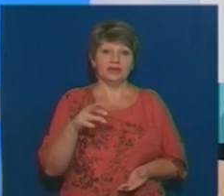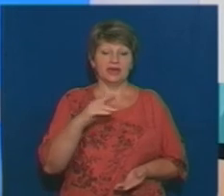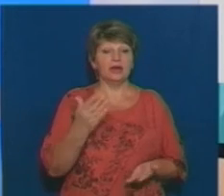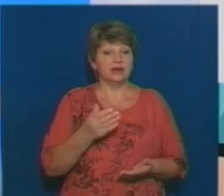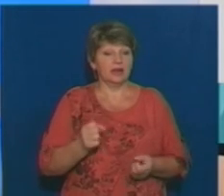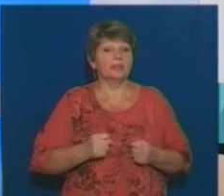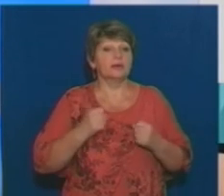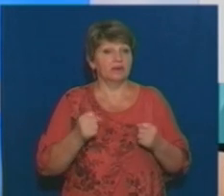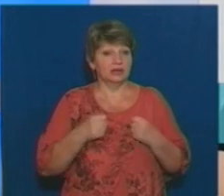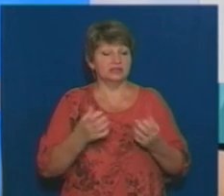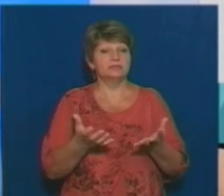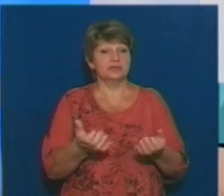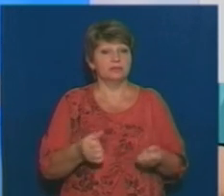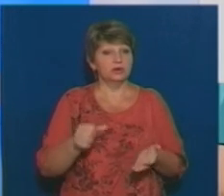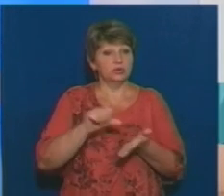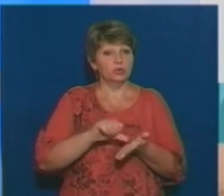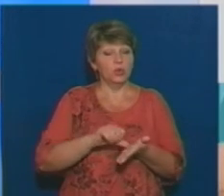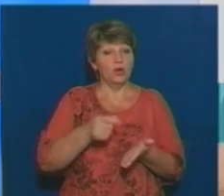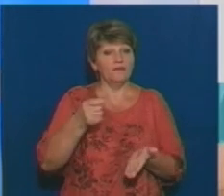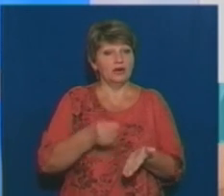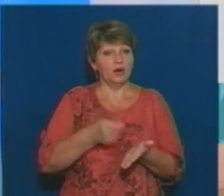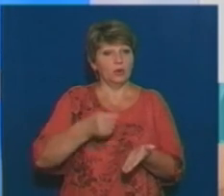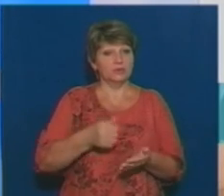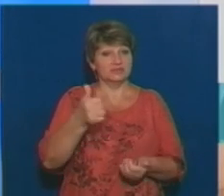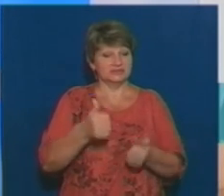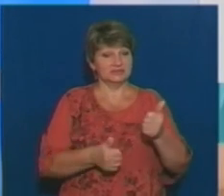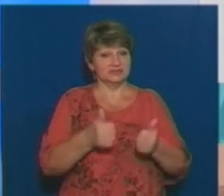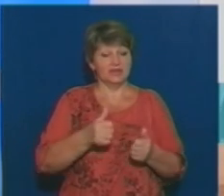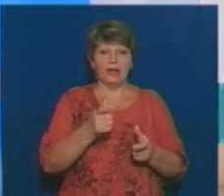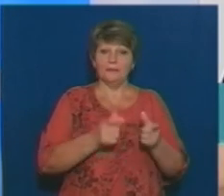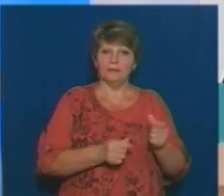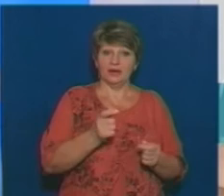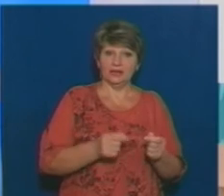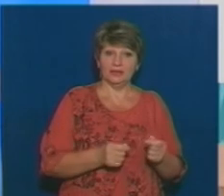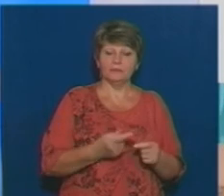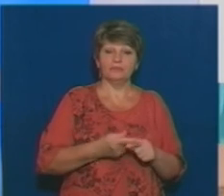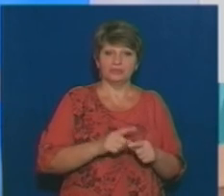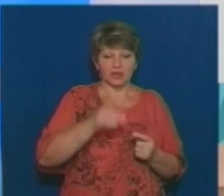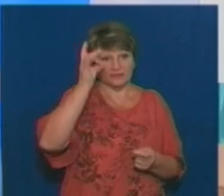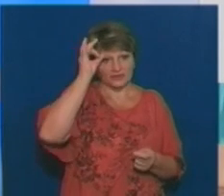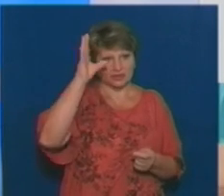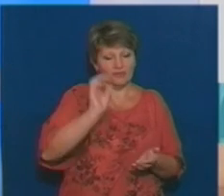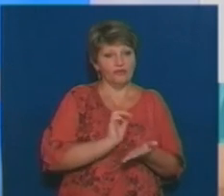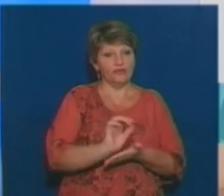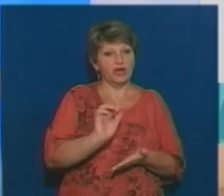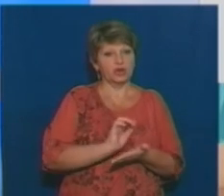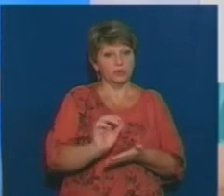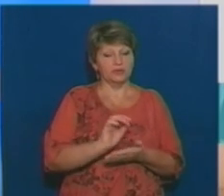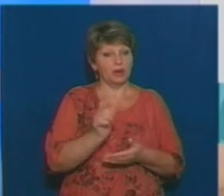намагалася приймати участь в аукціонах на молочні продукції, так як це є відомий виробник, саме виробник